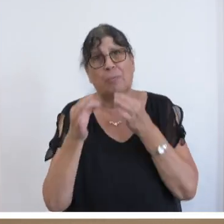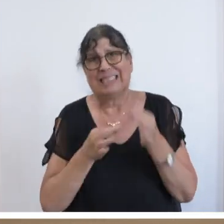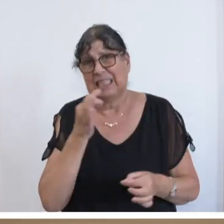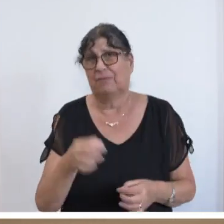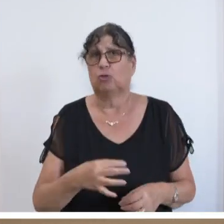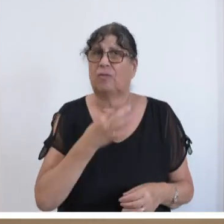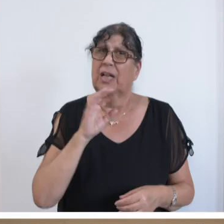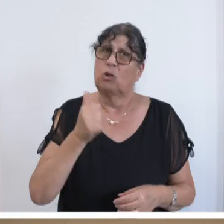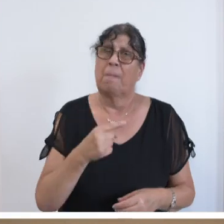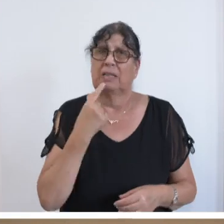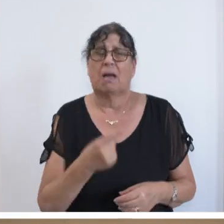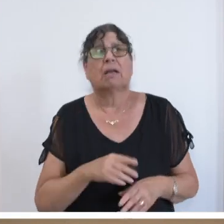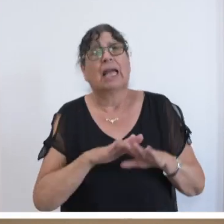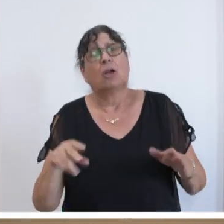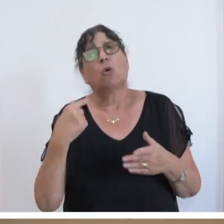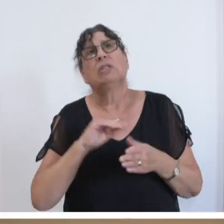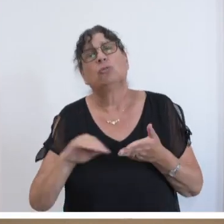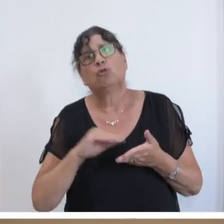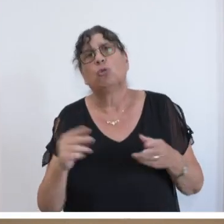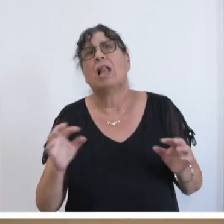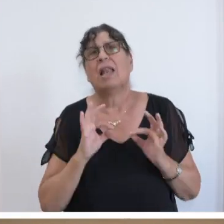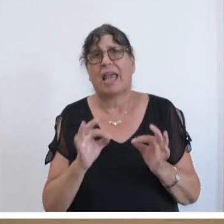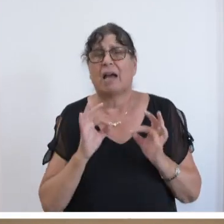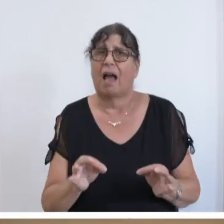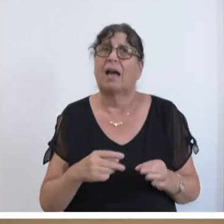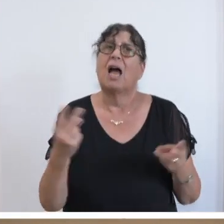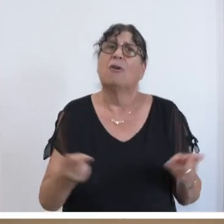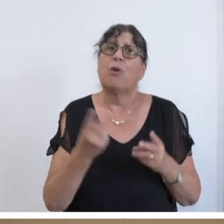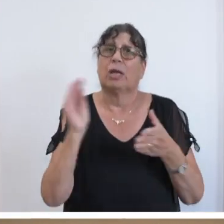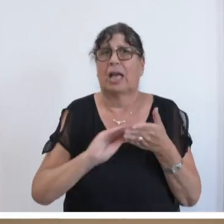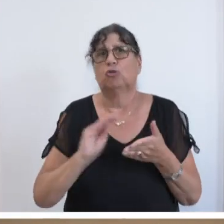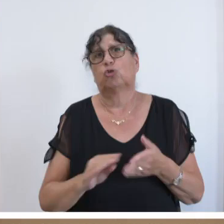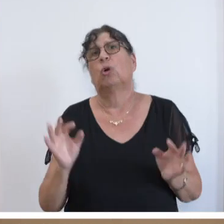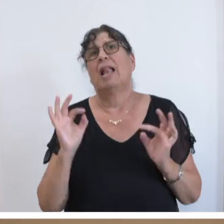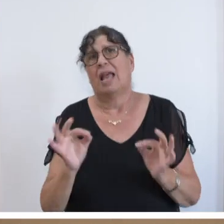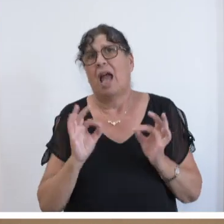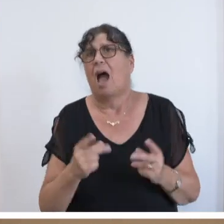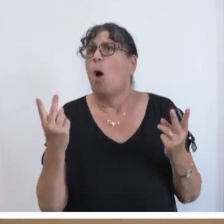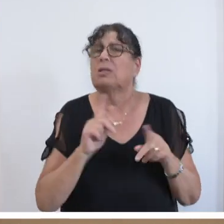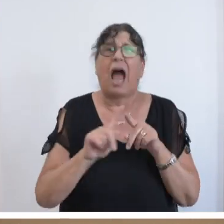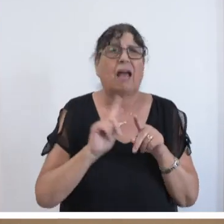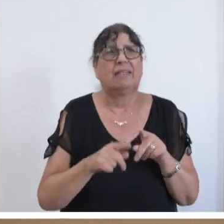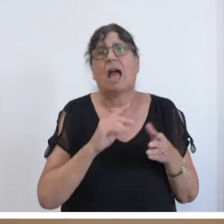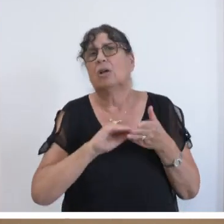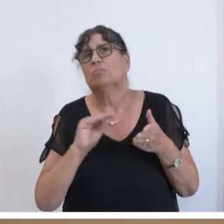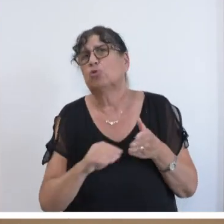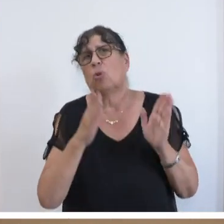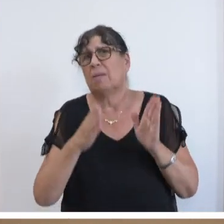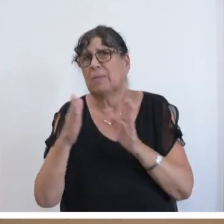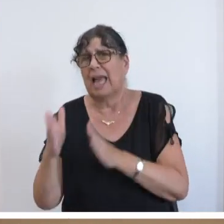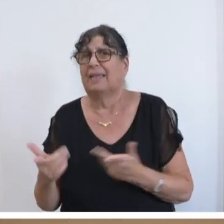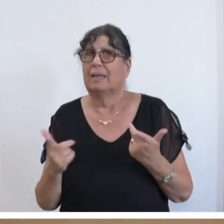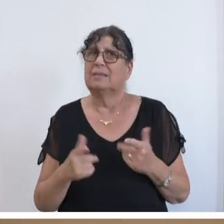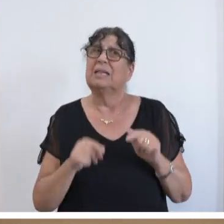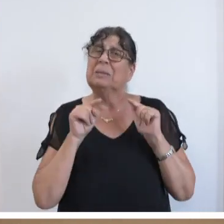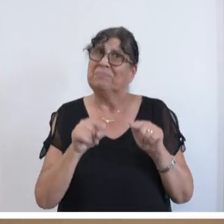Ob Grundschullehrer, Förderschullehrer, Berufsschullehrer oder Lehrer anderer Bereiche, die didaktischen, pädagogischen und fachlichen Schwerpunkte und